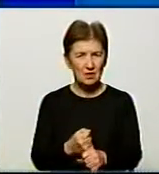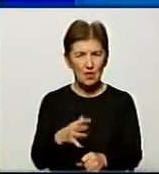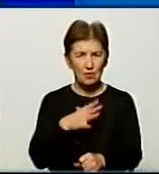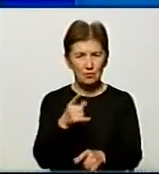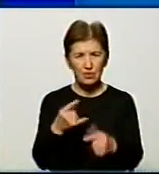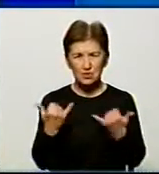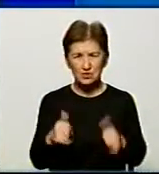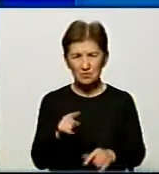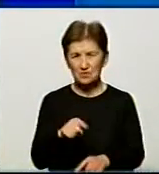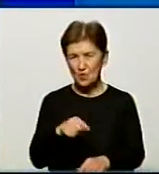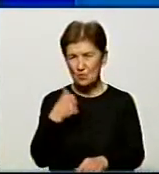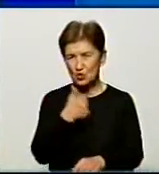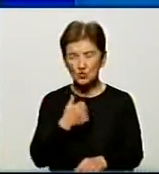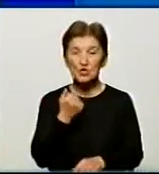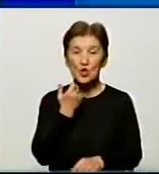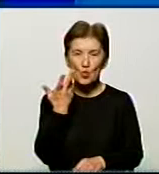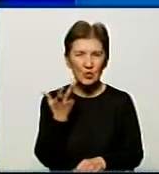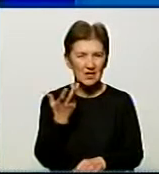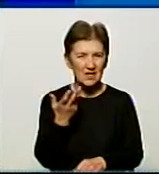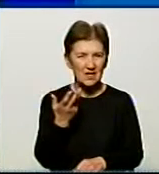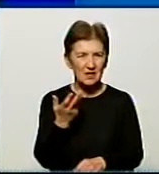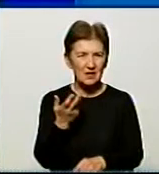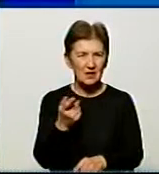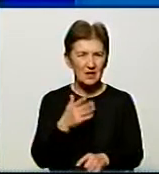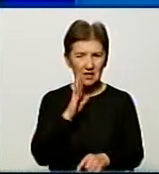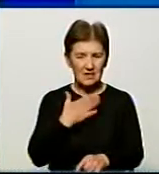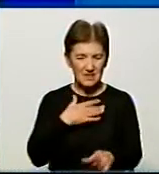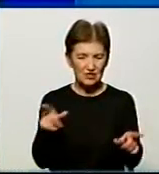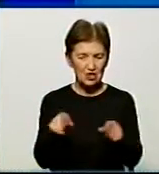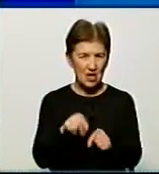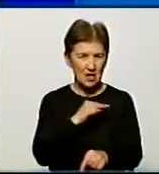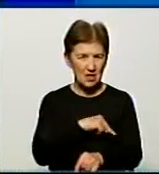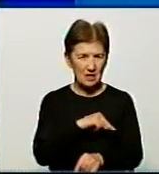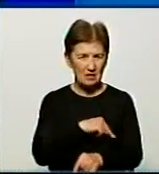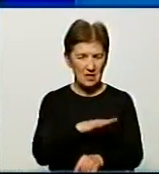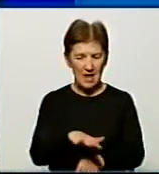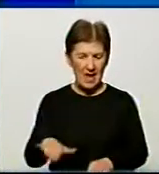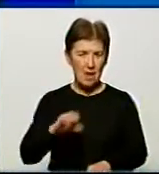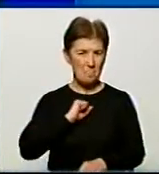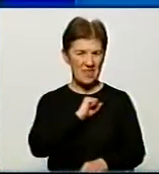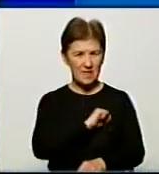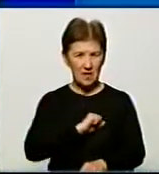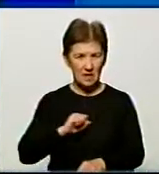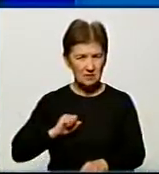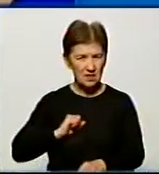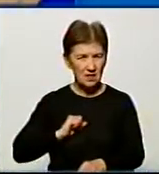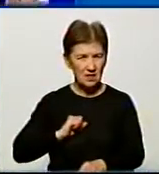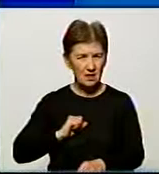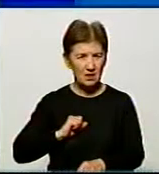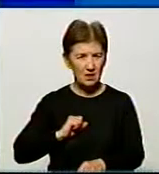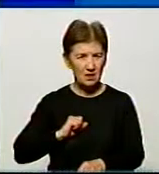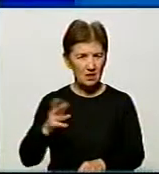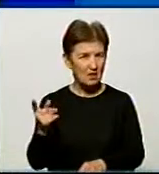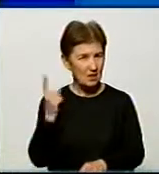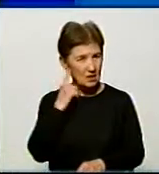здивована в цьому році, коли навіть наші колеги, педіатри, я, власне, вуха